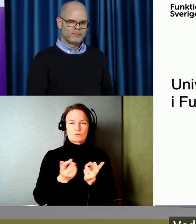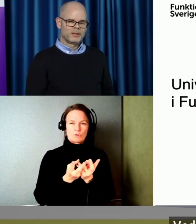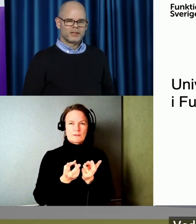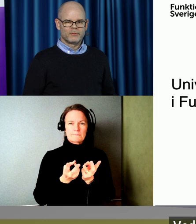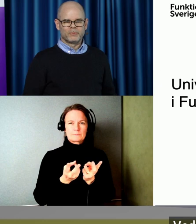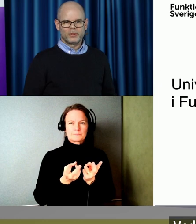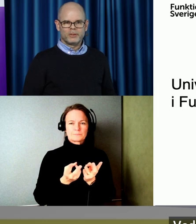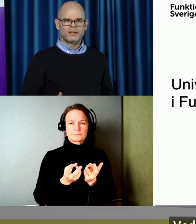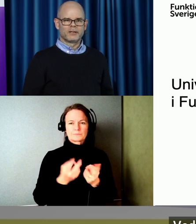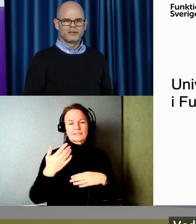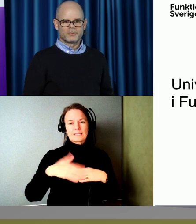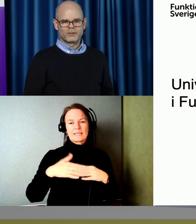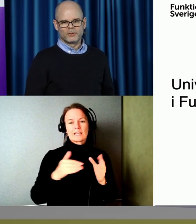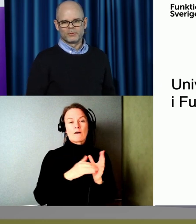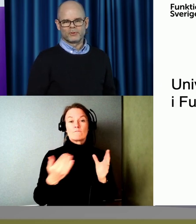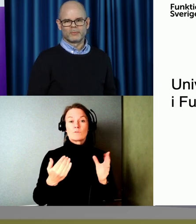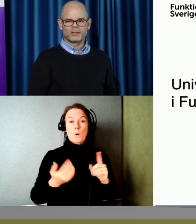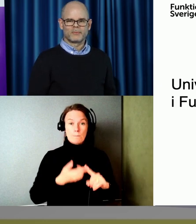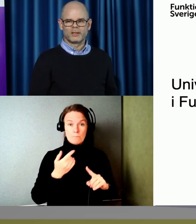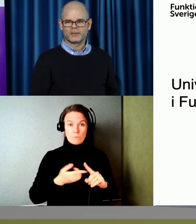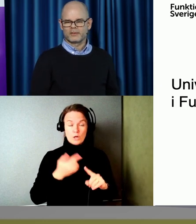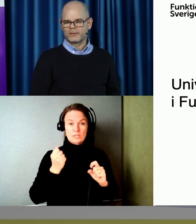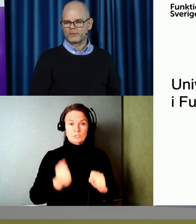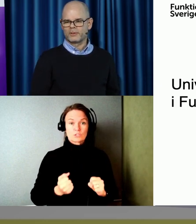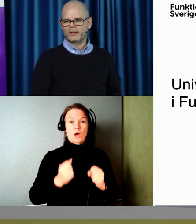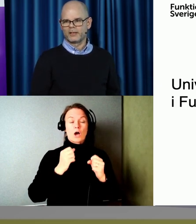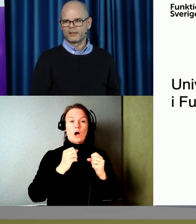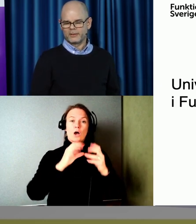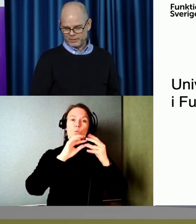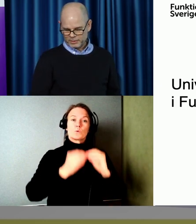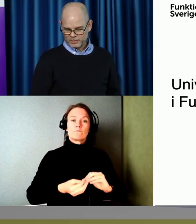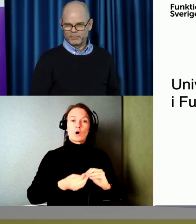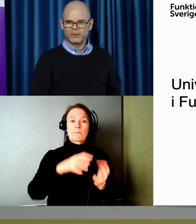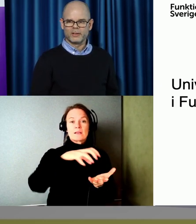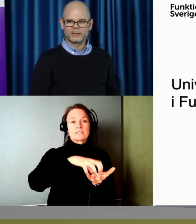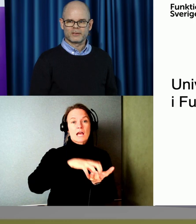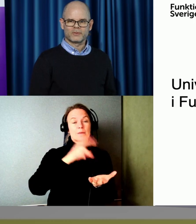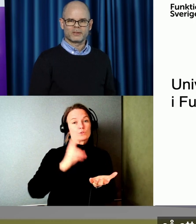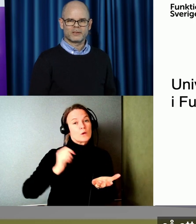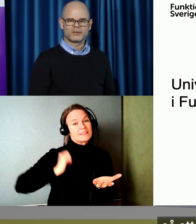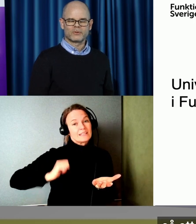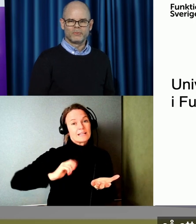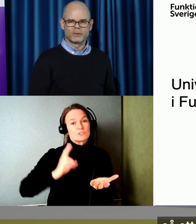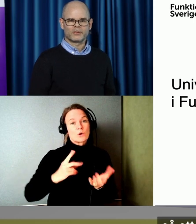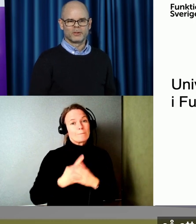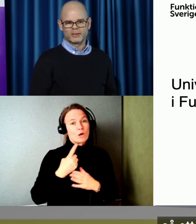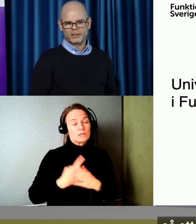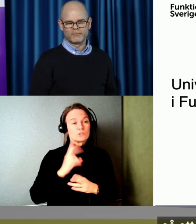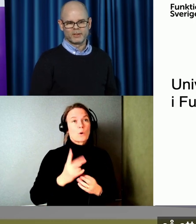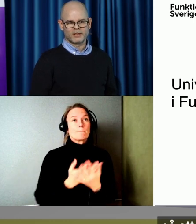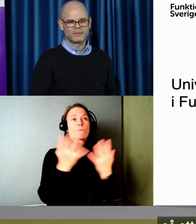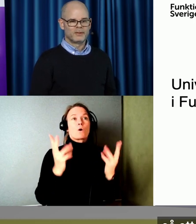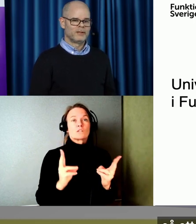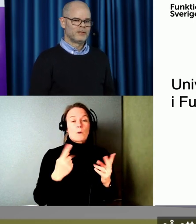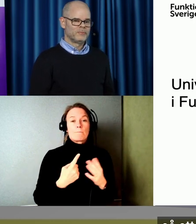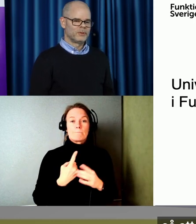man redan från början ska utforma samhället så tillgängligt som möjligt. Så att så många som möjligt kan